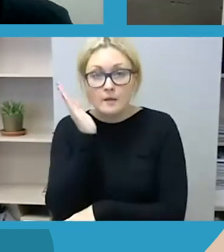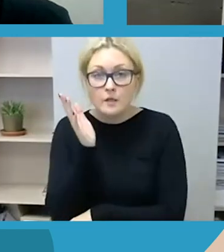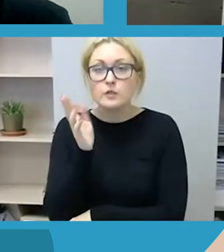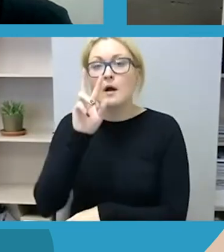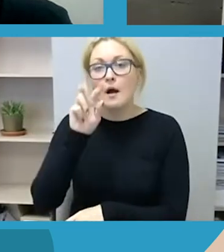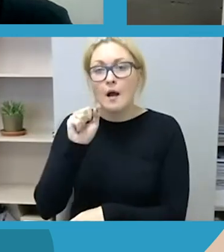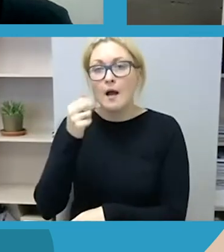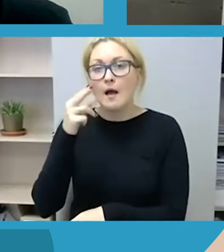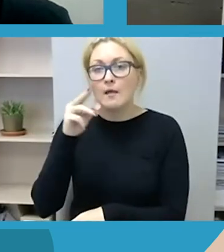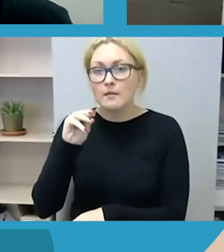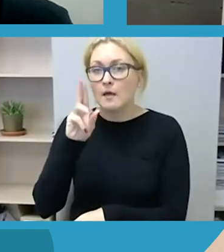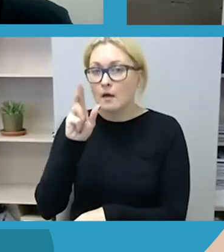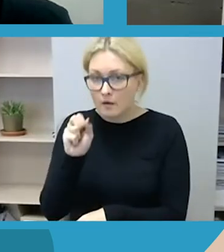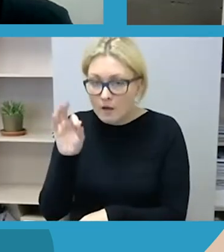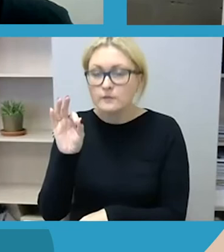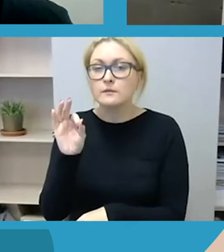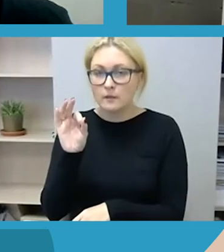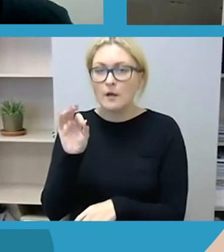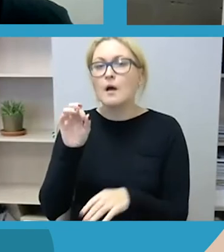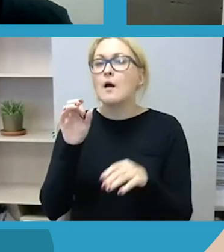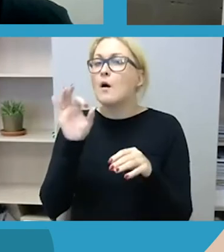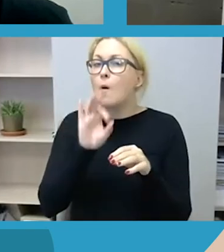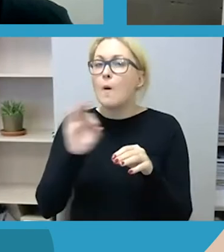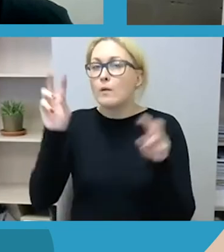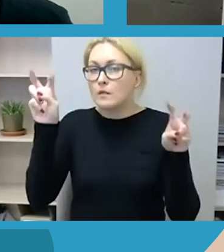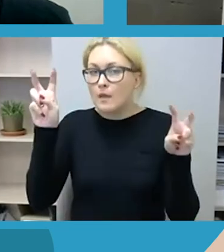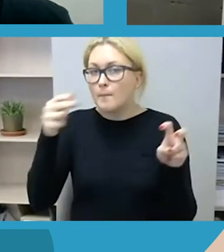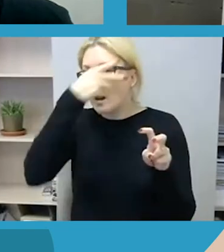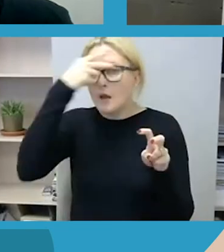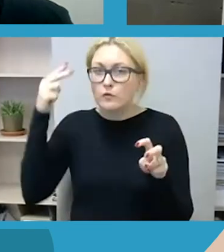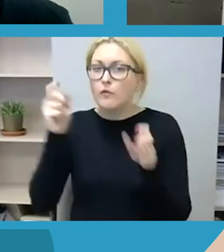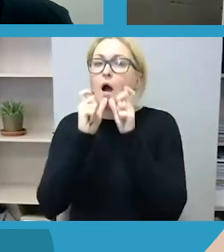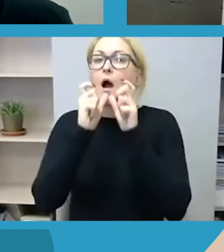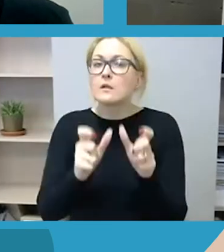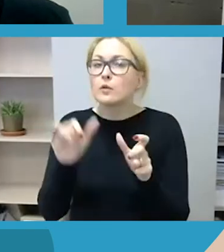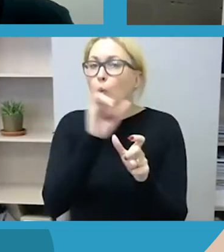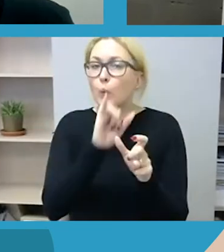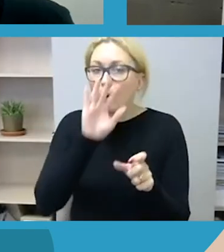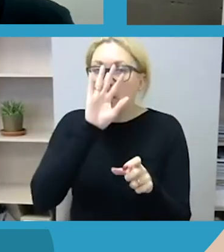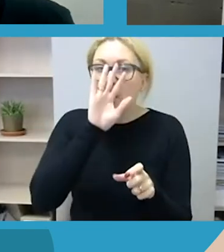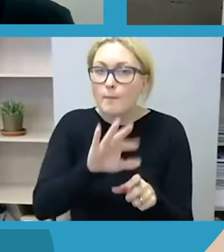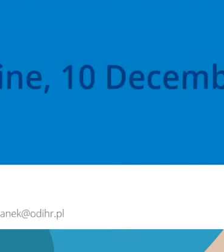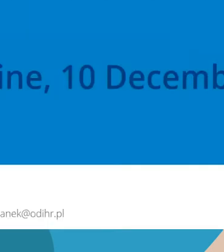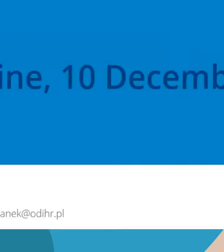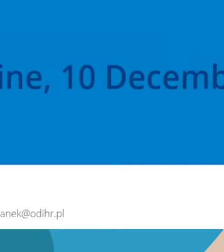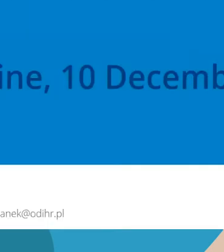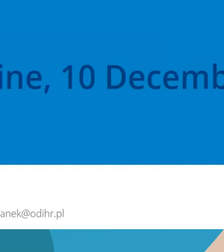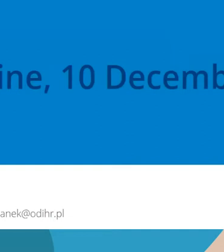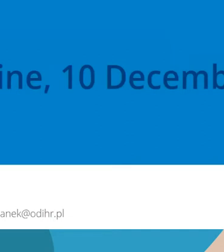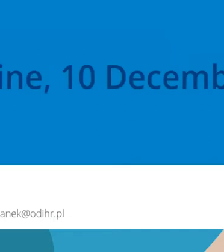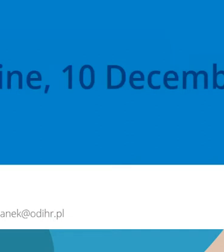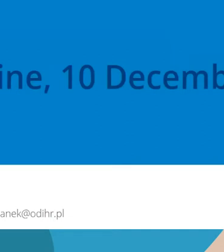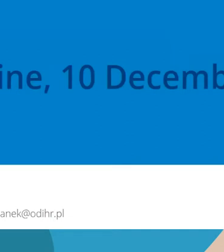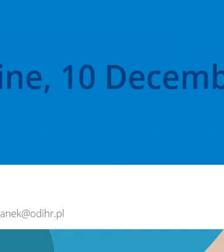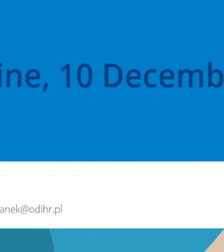pranešimo, kuris vadinasi Lietuvos atsakas į nevykantos nusikaltimus. Stipriosios pusės trūkumai ir prioritetai. Taip,